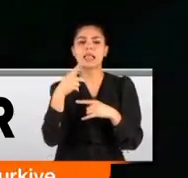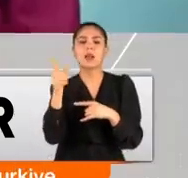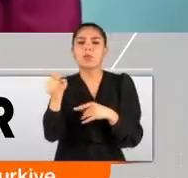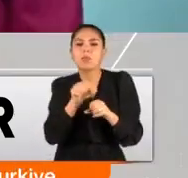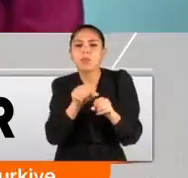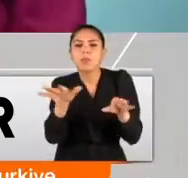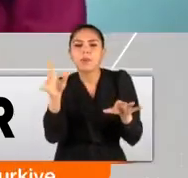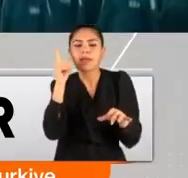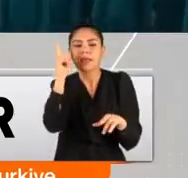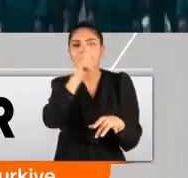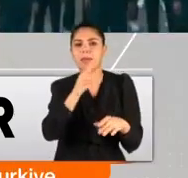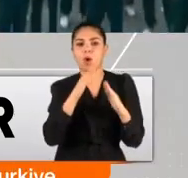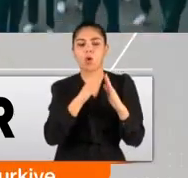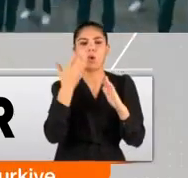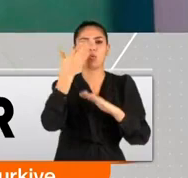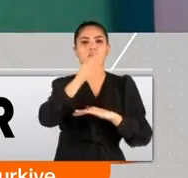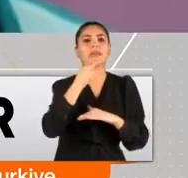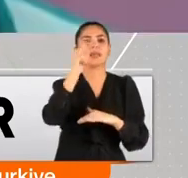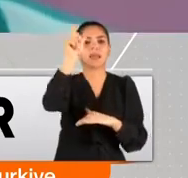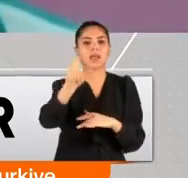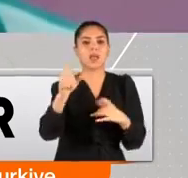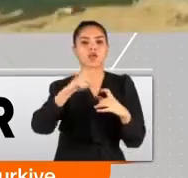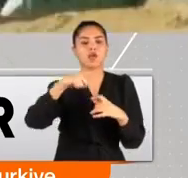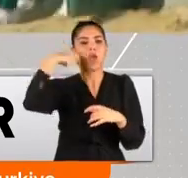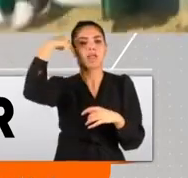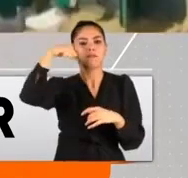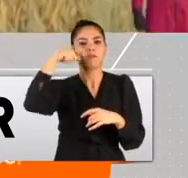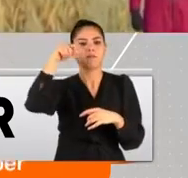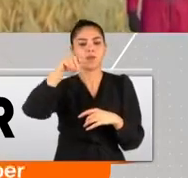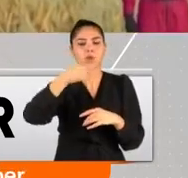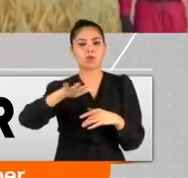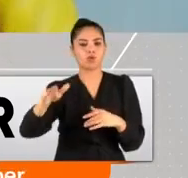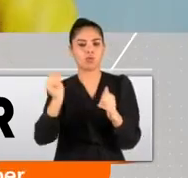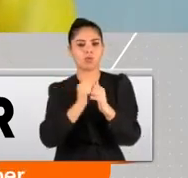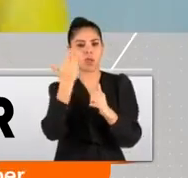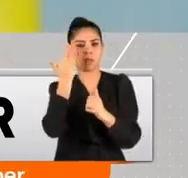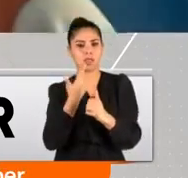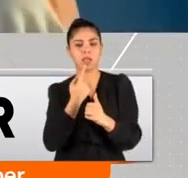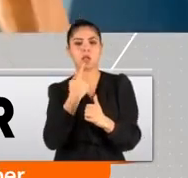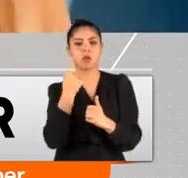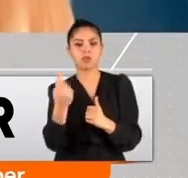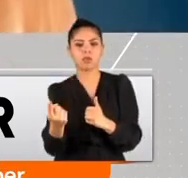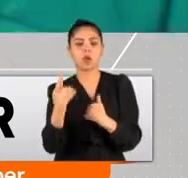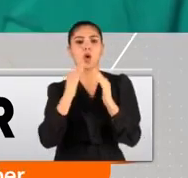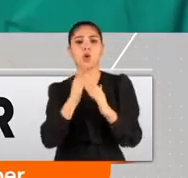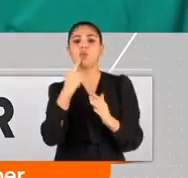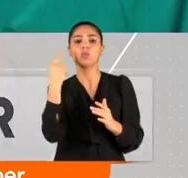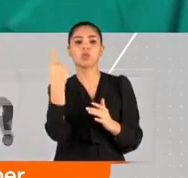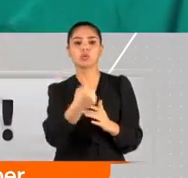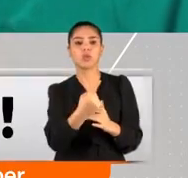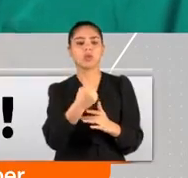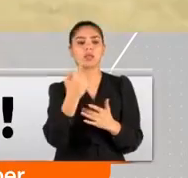dönüşebilir. Komşusuna gidiyor bir hanımefendi. Squid Game dizisini çocuklar da seyrediyormuş artık demiş. Komşusu da ona